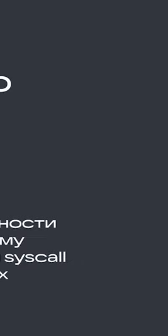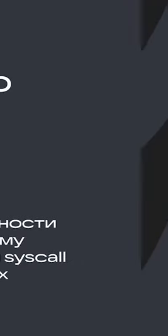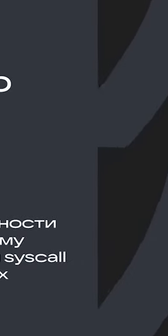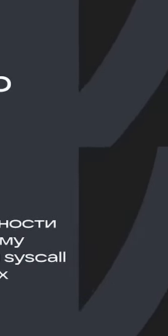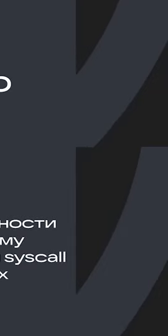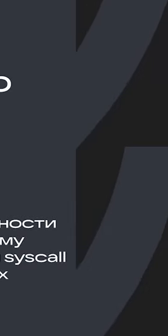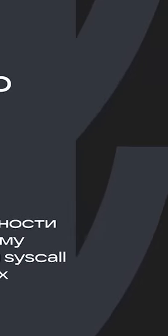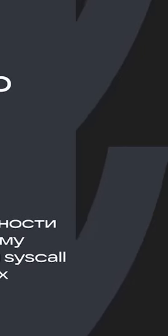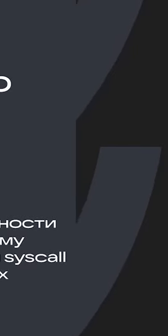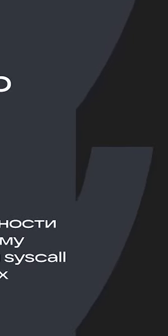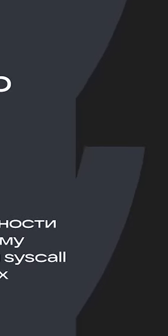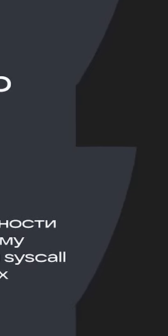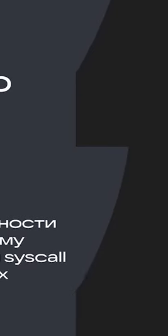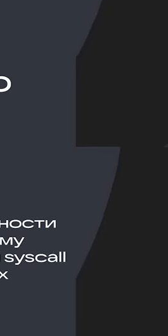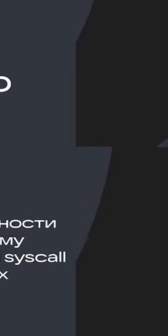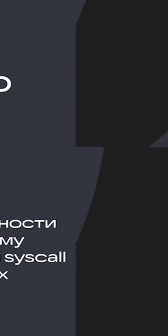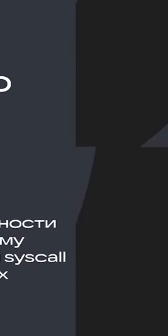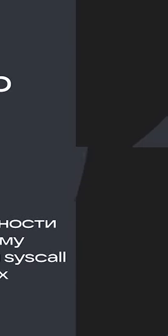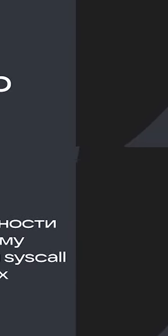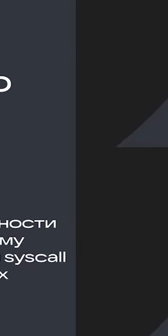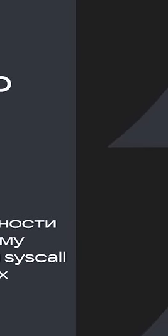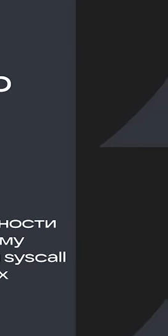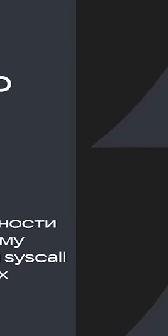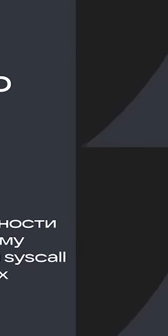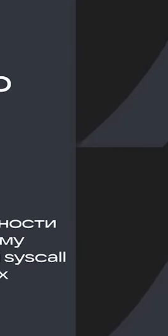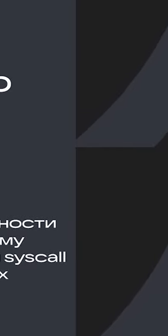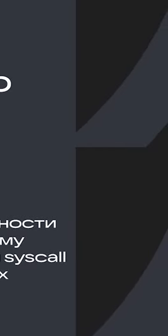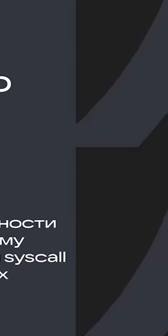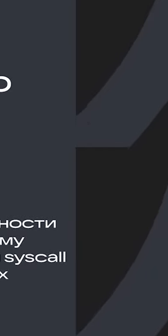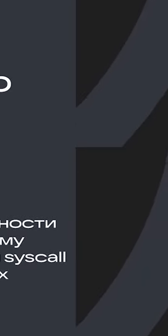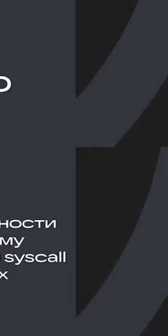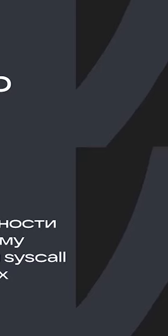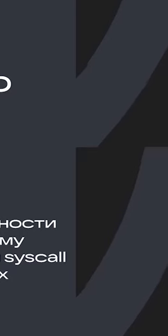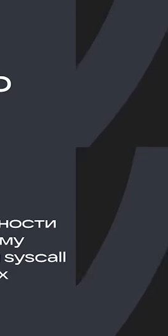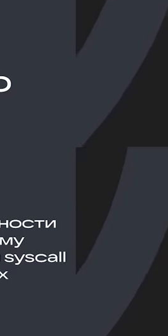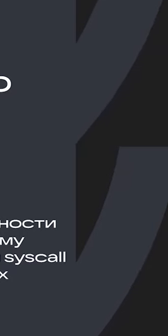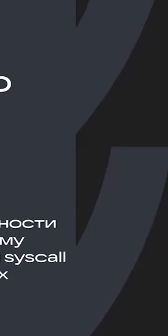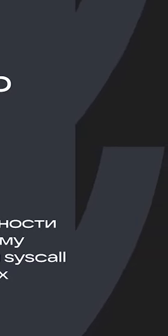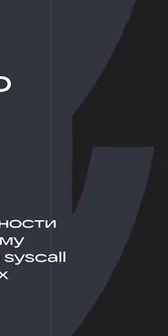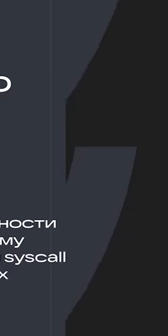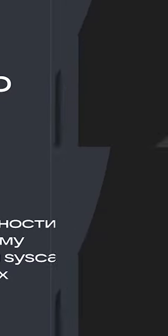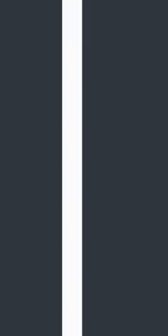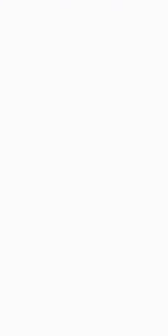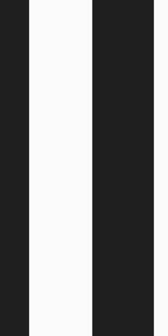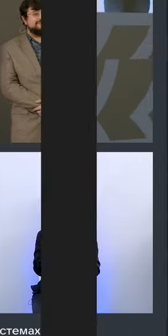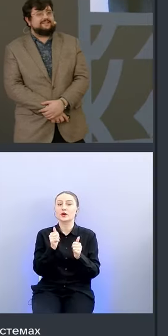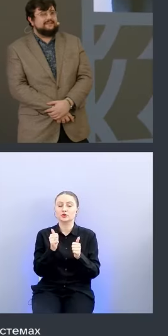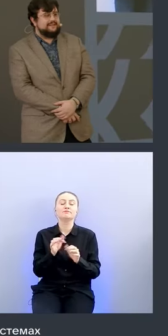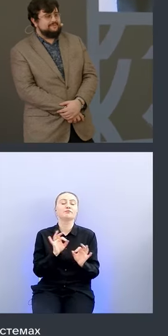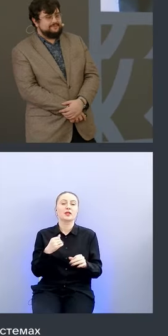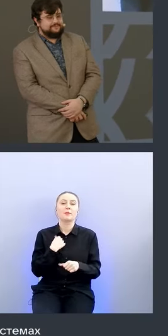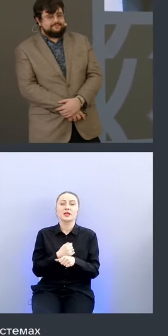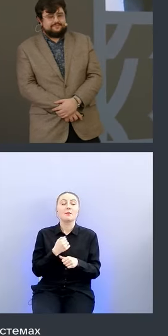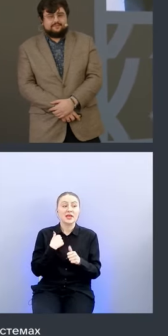меня зовут